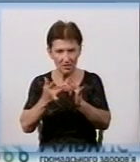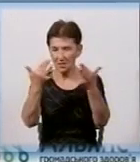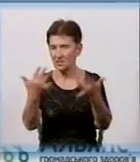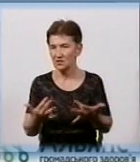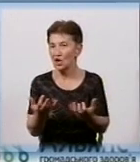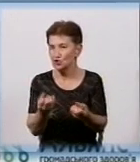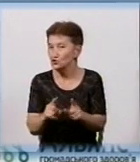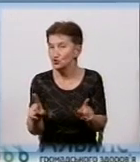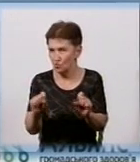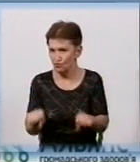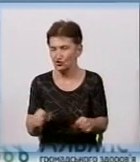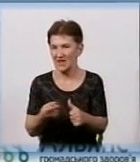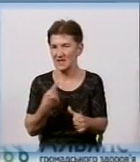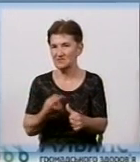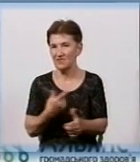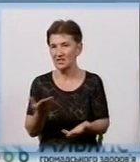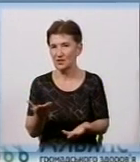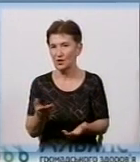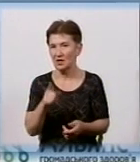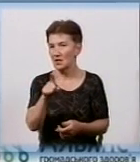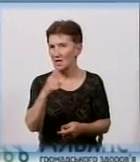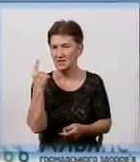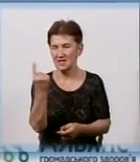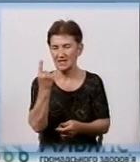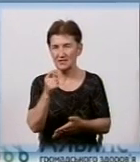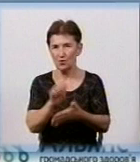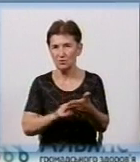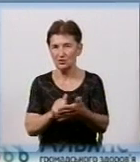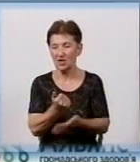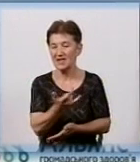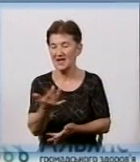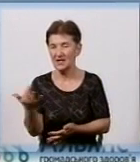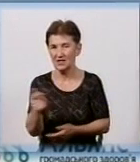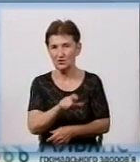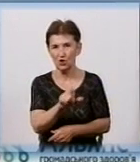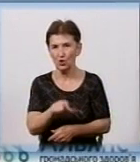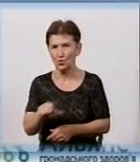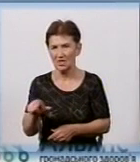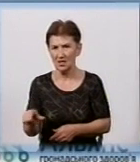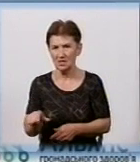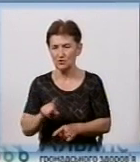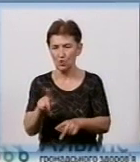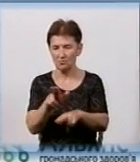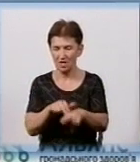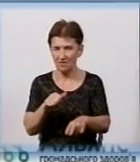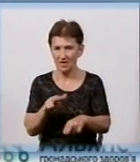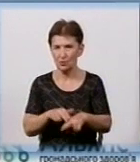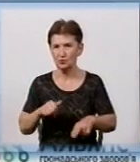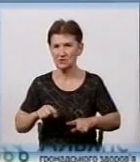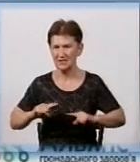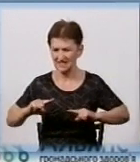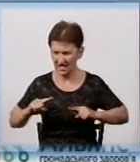назвати? Чи це ось єдина причина того, що кількість людей, яких правоохоронці затримують за розповсюдження,